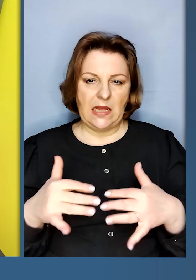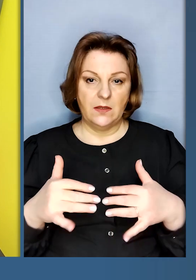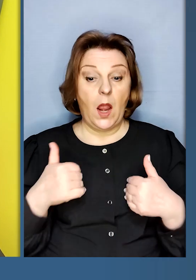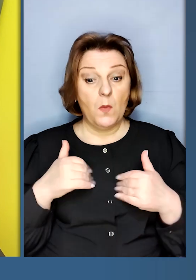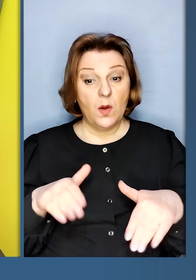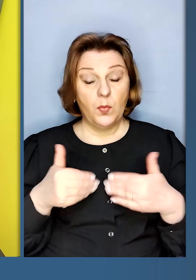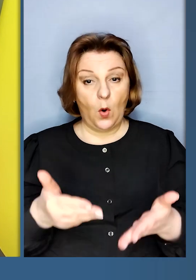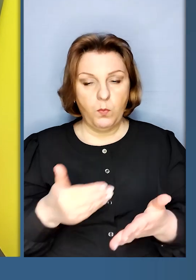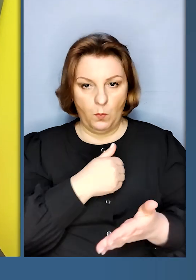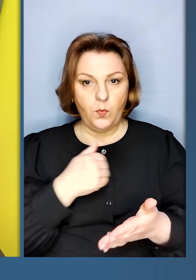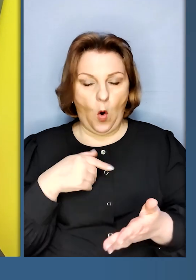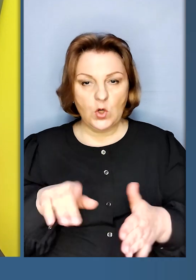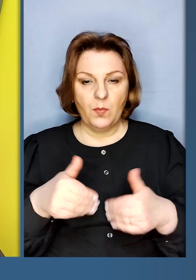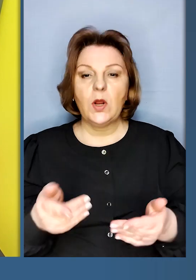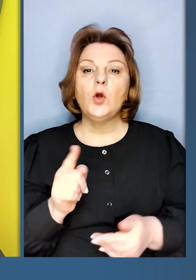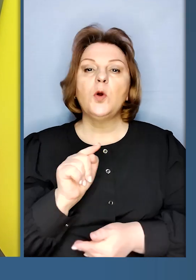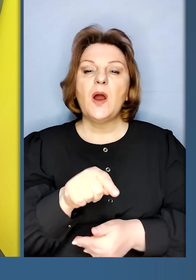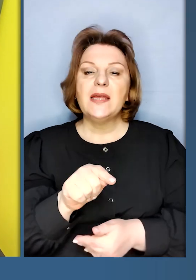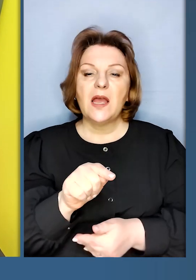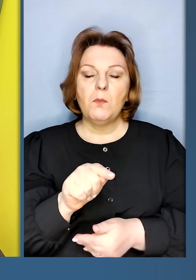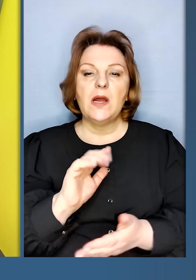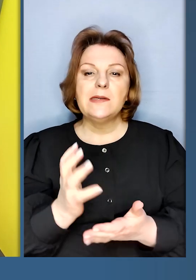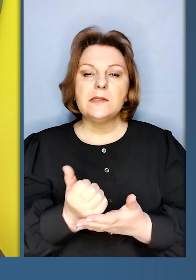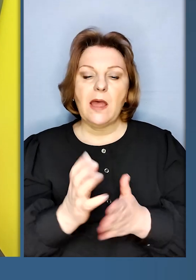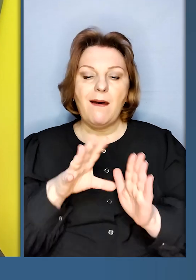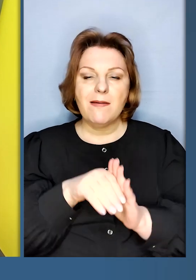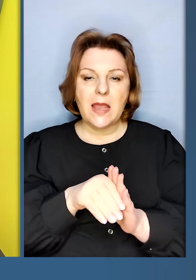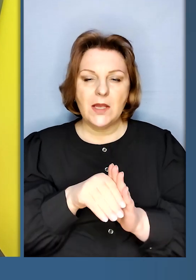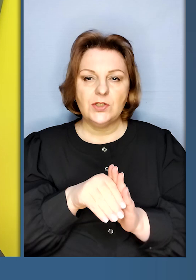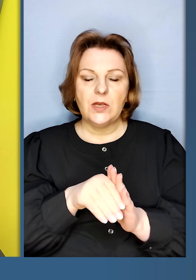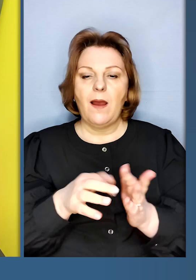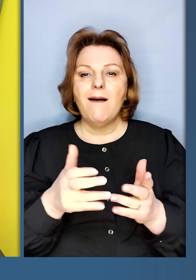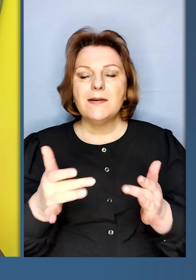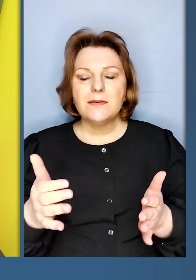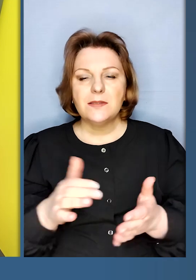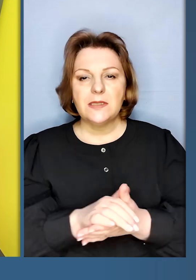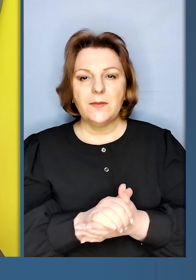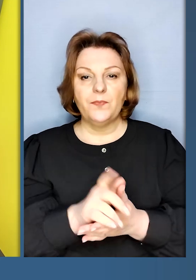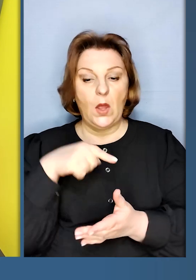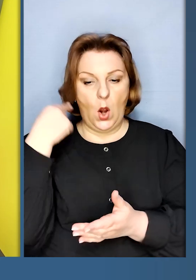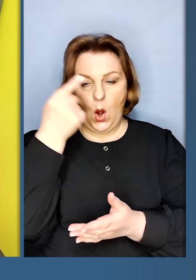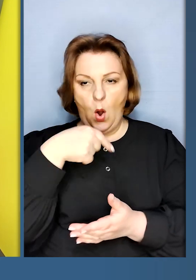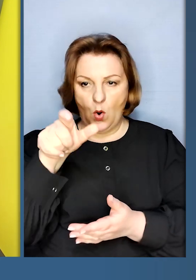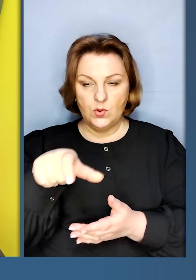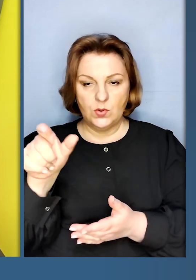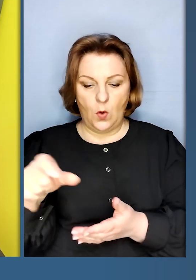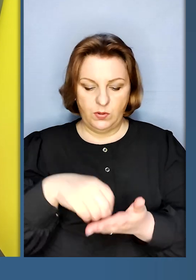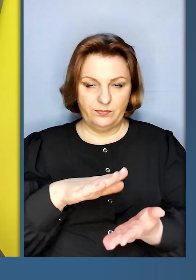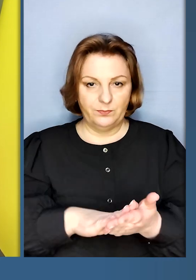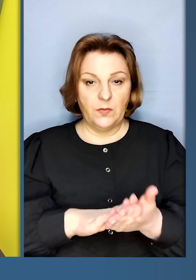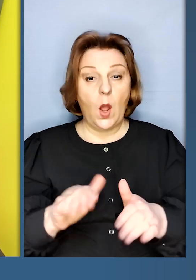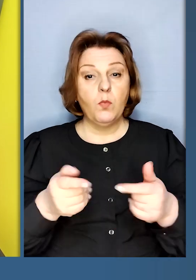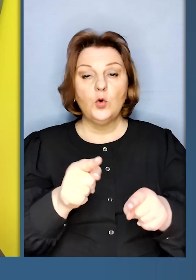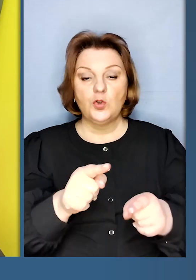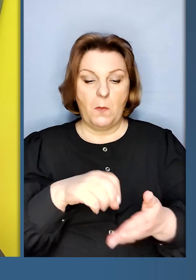слабкий. Ми пропонуємо, щоб там знайшлися також різні особи.